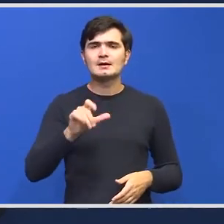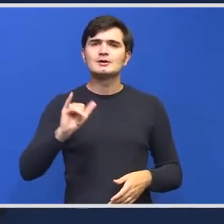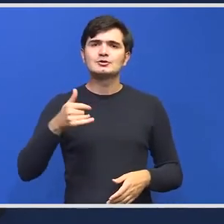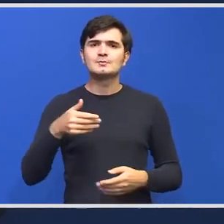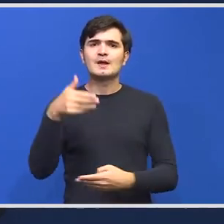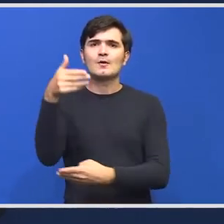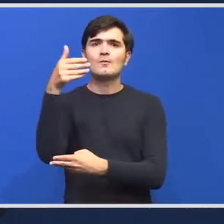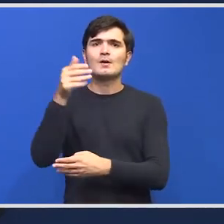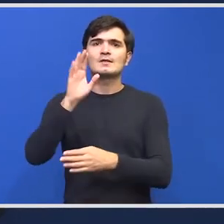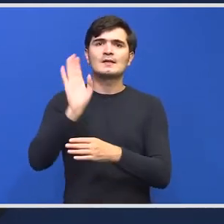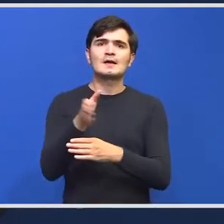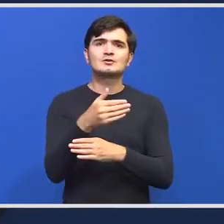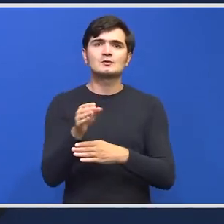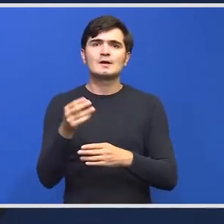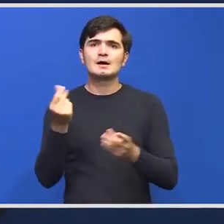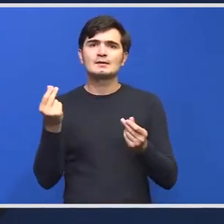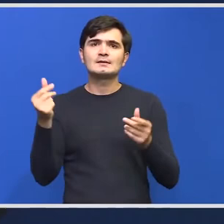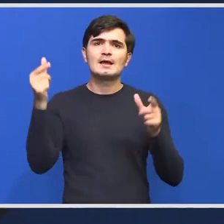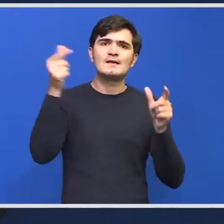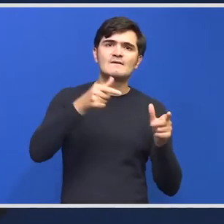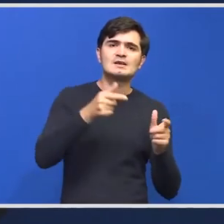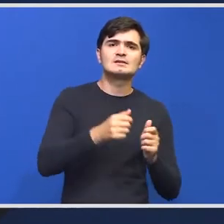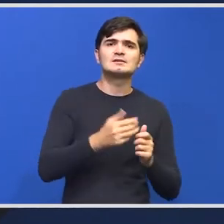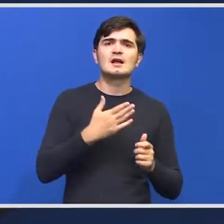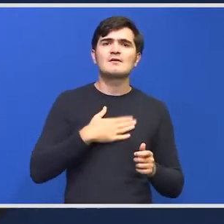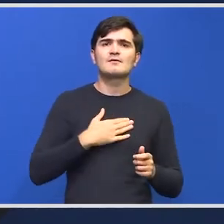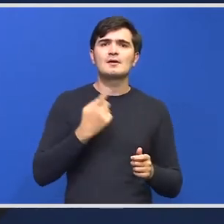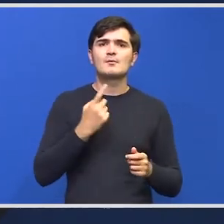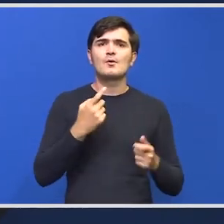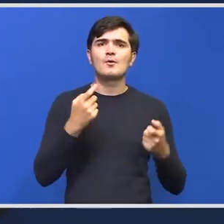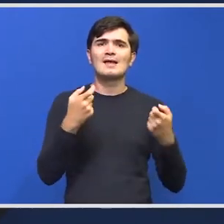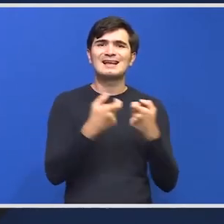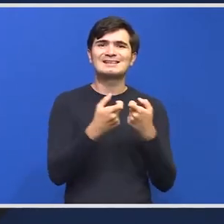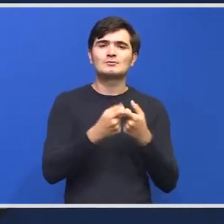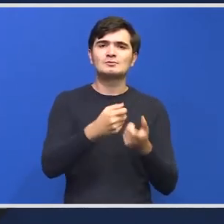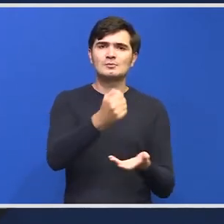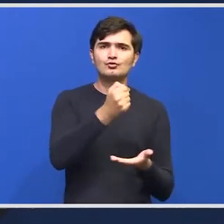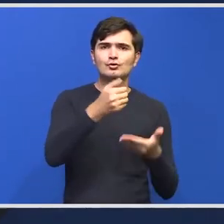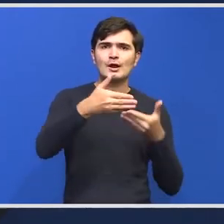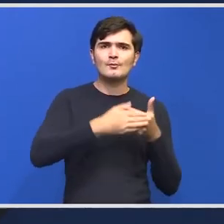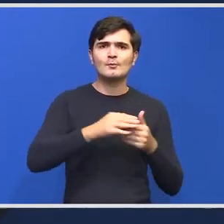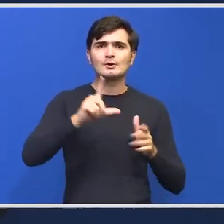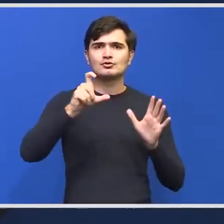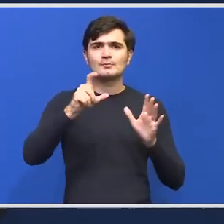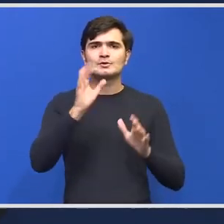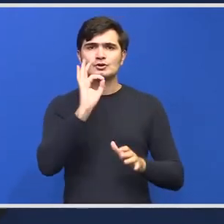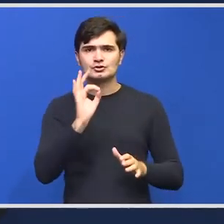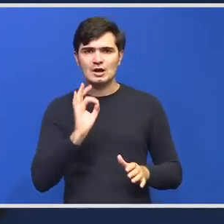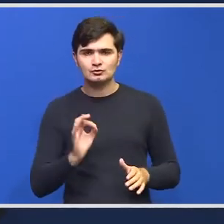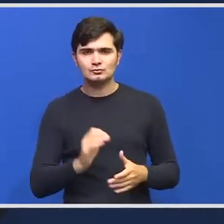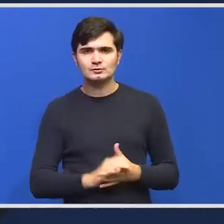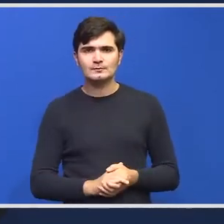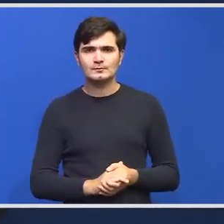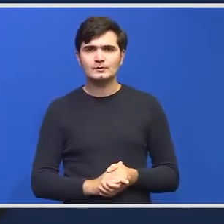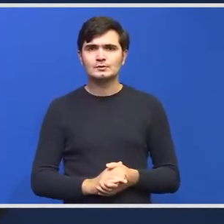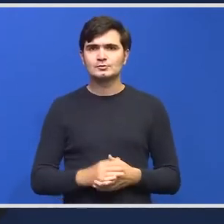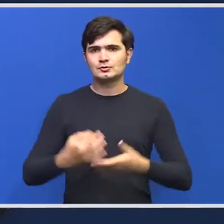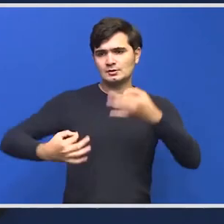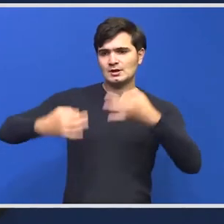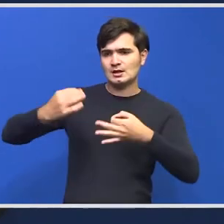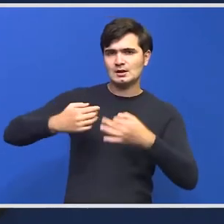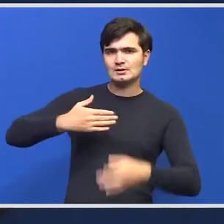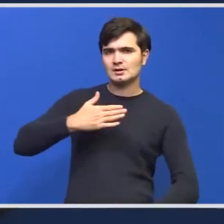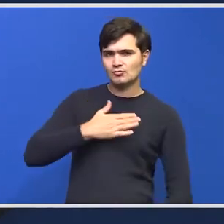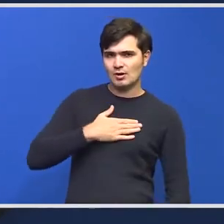Investiții avem o execuție bugetară de aproape 70% și din analiza